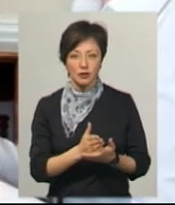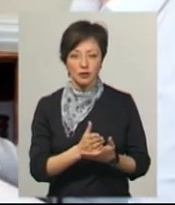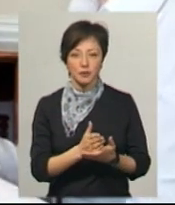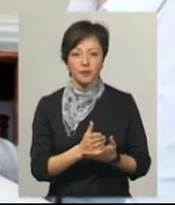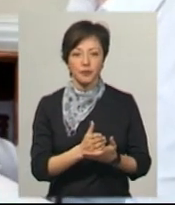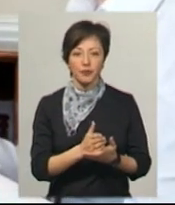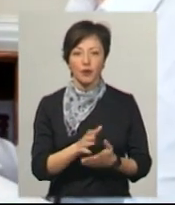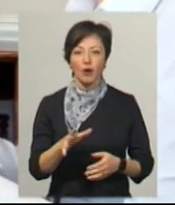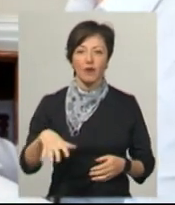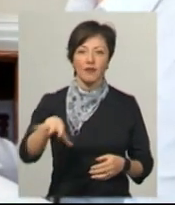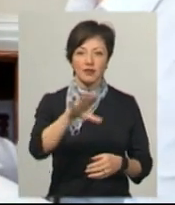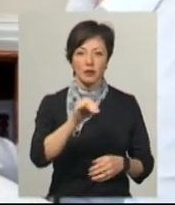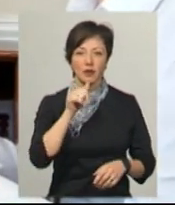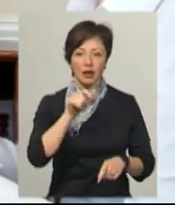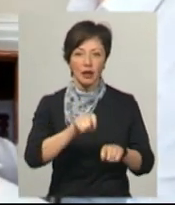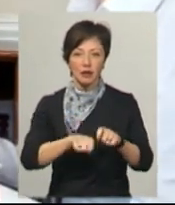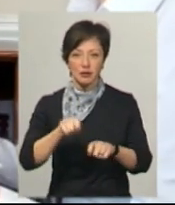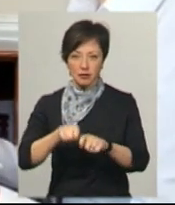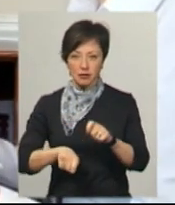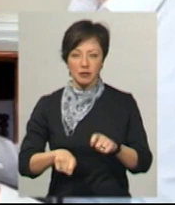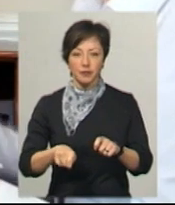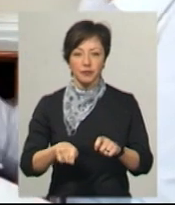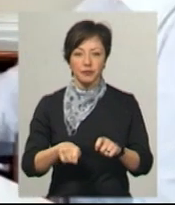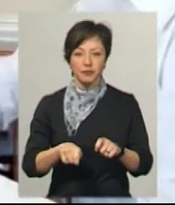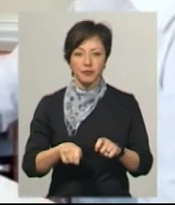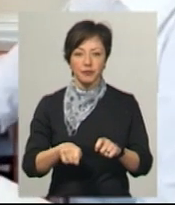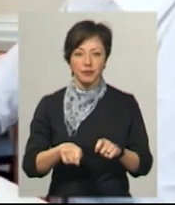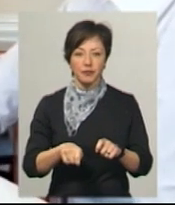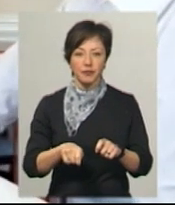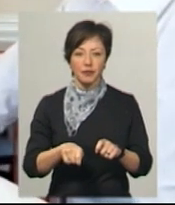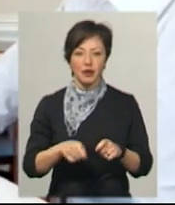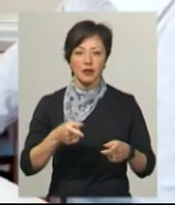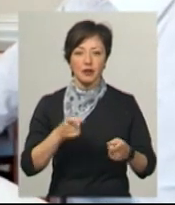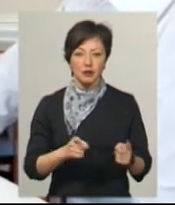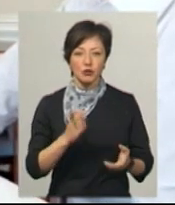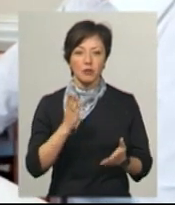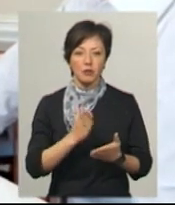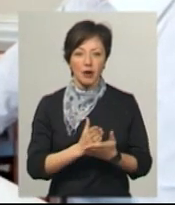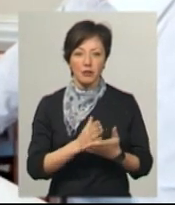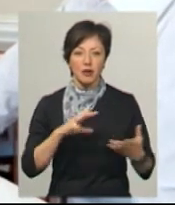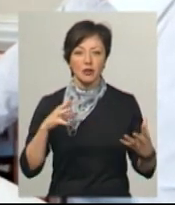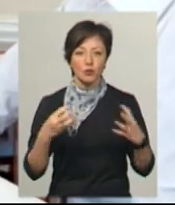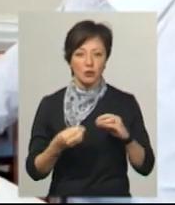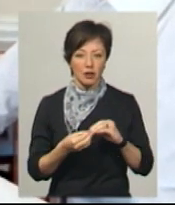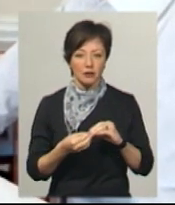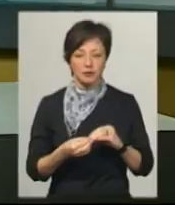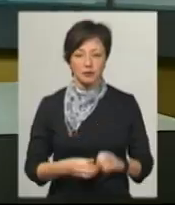відповідно, проби. Зійснюється тестування, застаність ми осіб вже дійснені, ми маємо безпосередні результати.